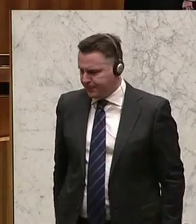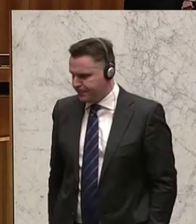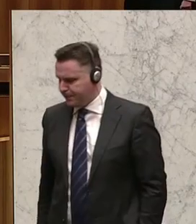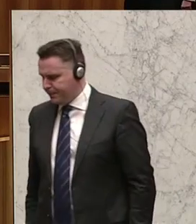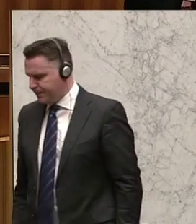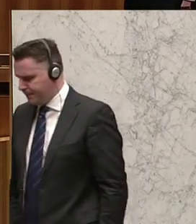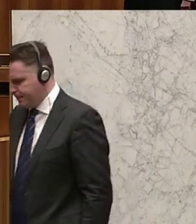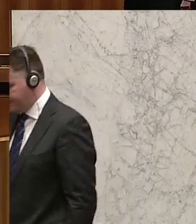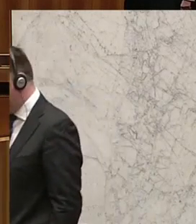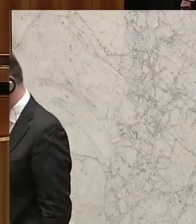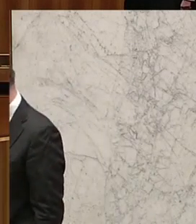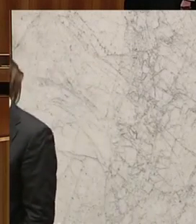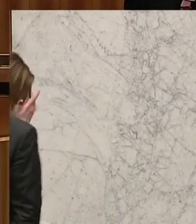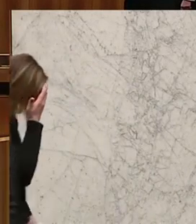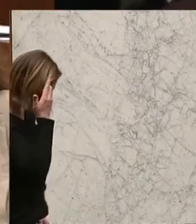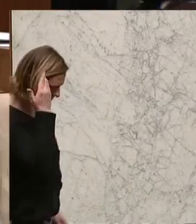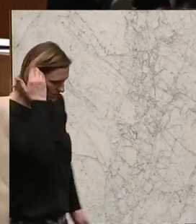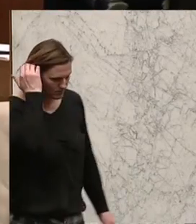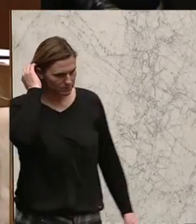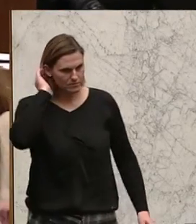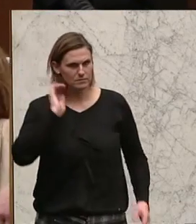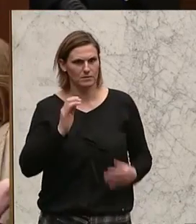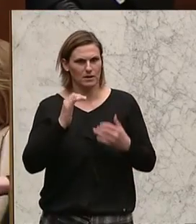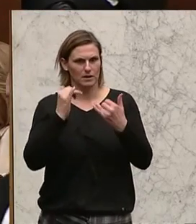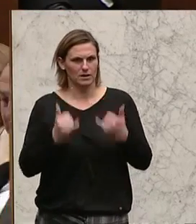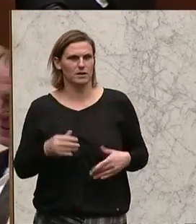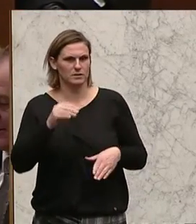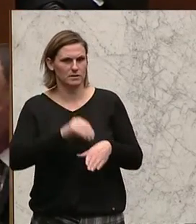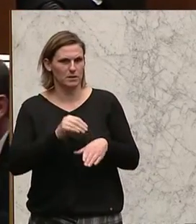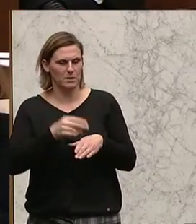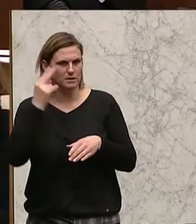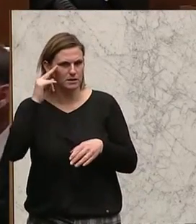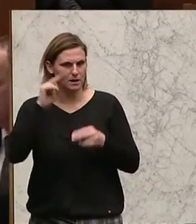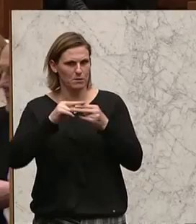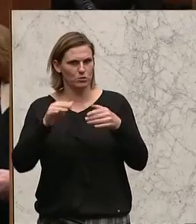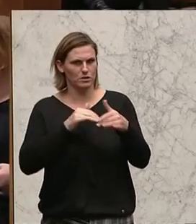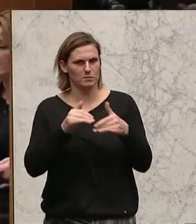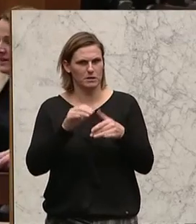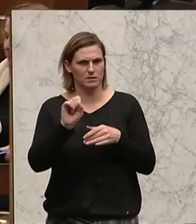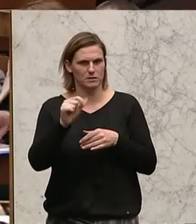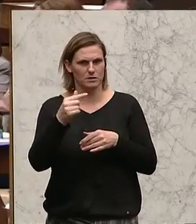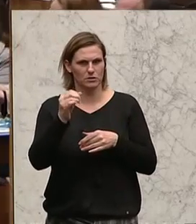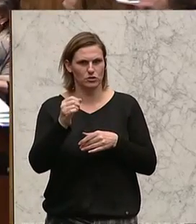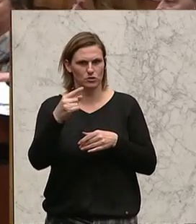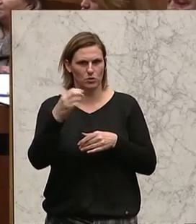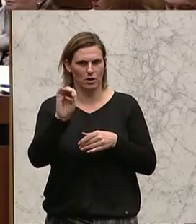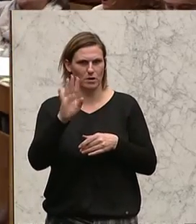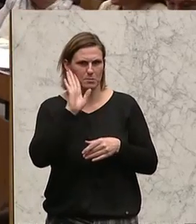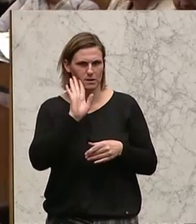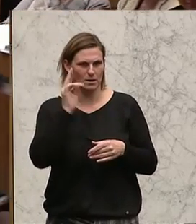Soziale Gerechtigkeit muss endlich angegangen werden. Die Schere zwischen Reich und Arm geht weiter auf. Die soziale Gerechtigkeit im